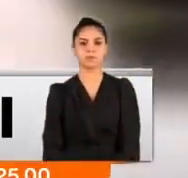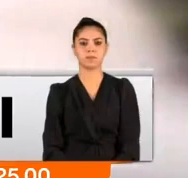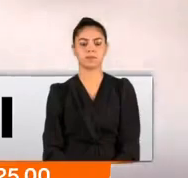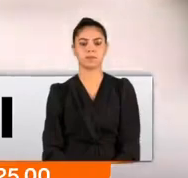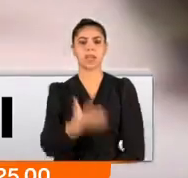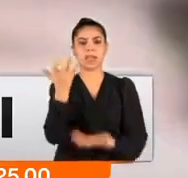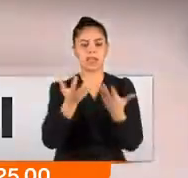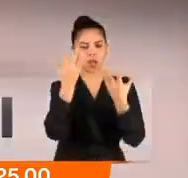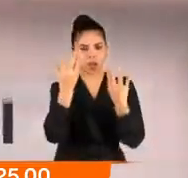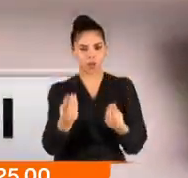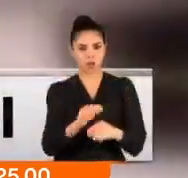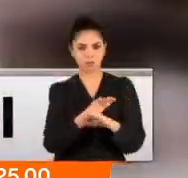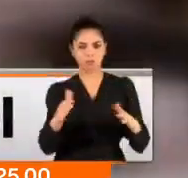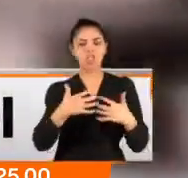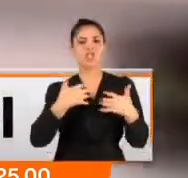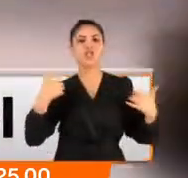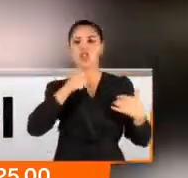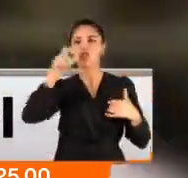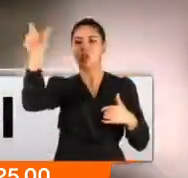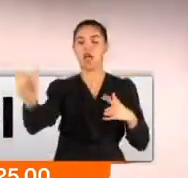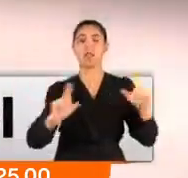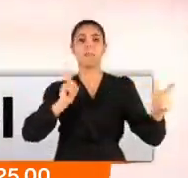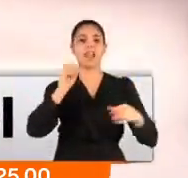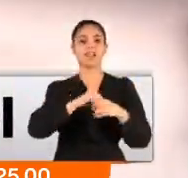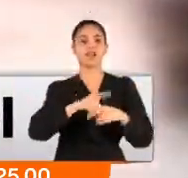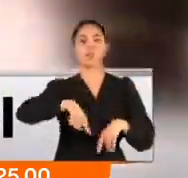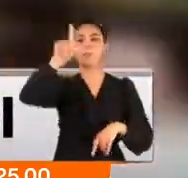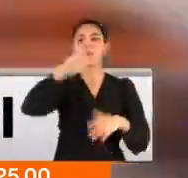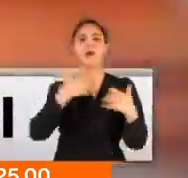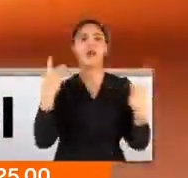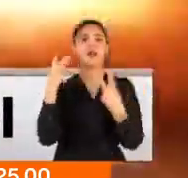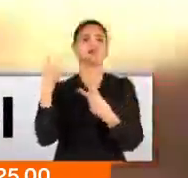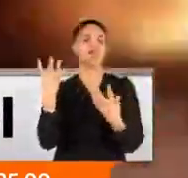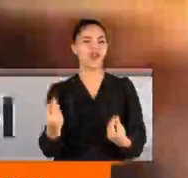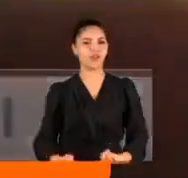Yangın söndürüldü. Cesur itfaiyeci Meksika'da günün kahramanı oldu.